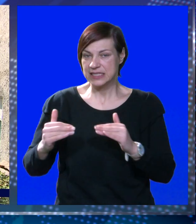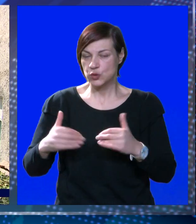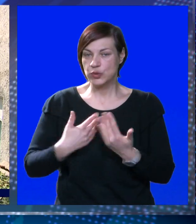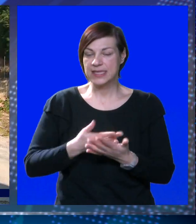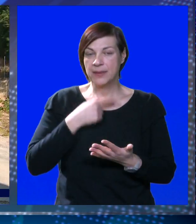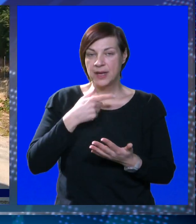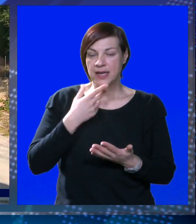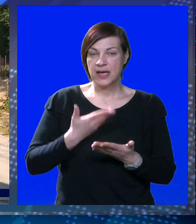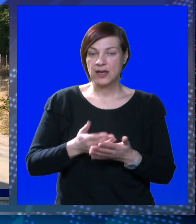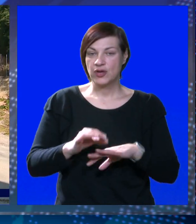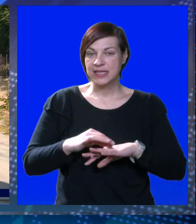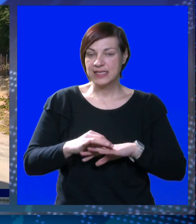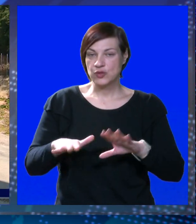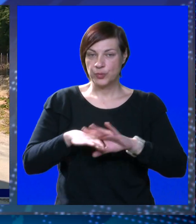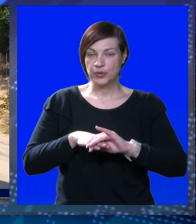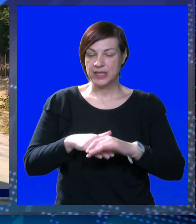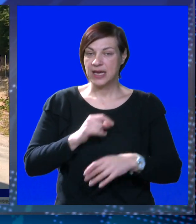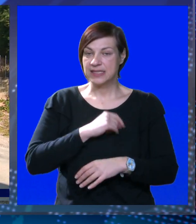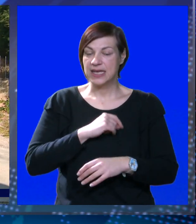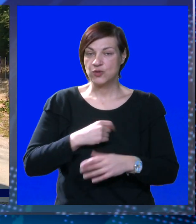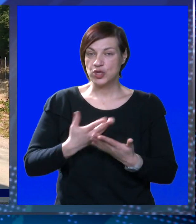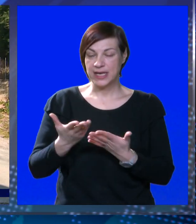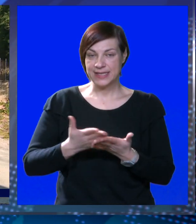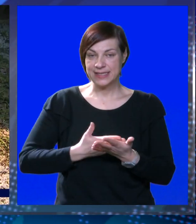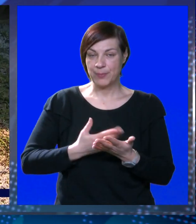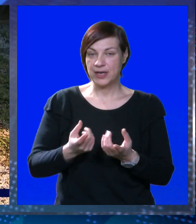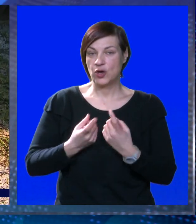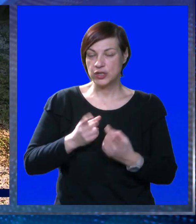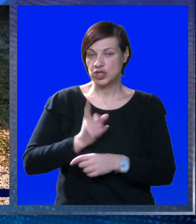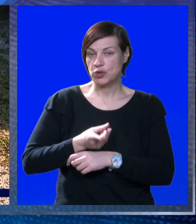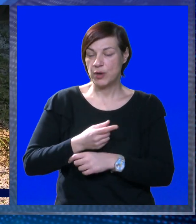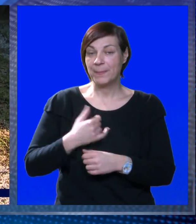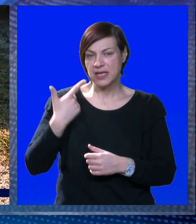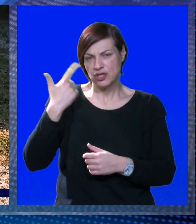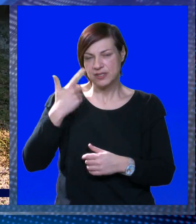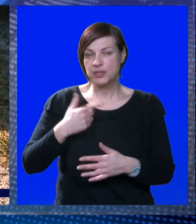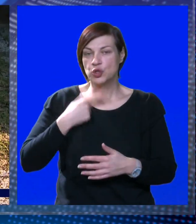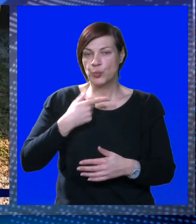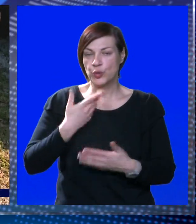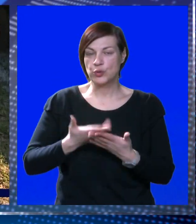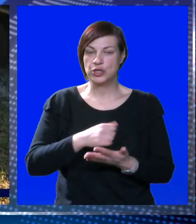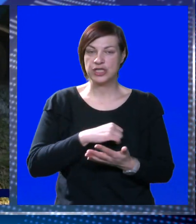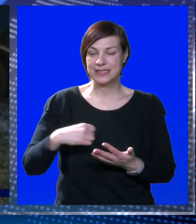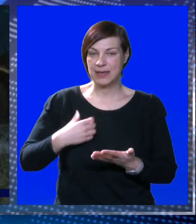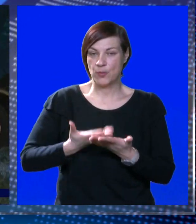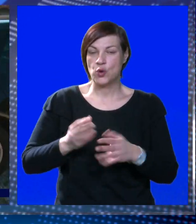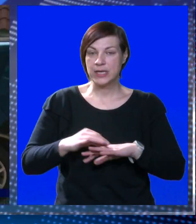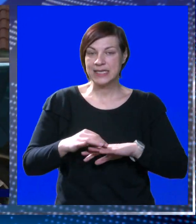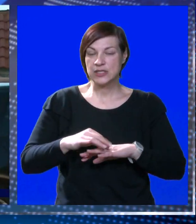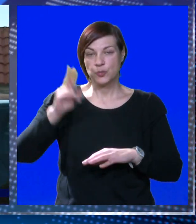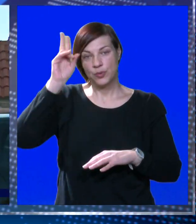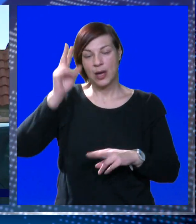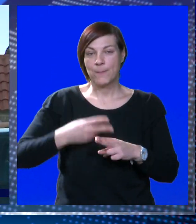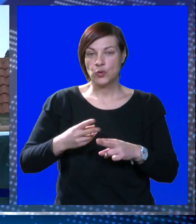susjedima, a rekao je i kako je suprug djelatnica zadužena za njegov predmet, osim što mu je prijetio smrću, poručio kako mu samo oni,